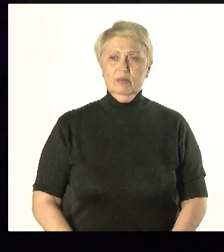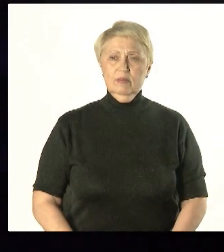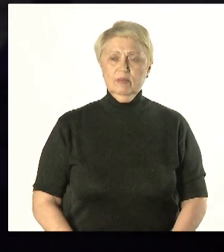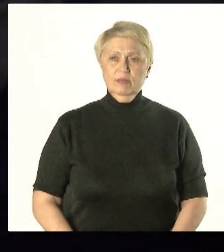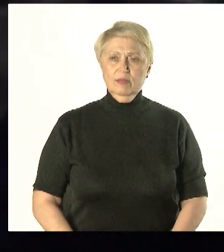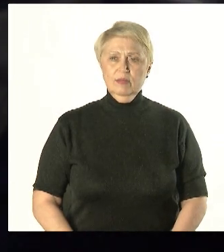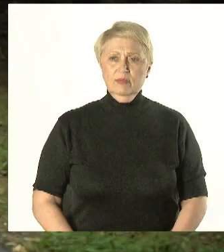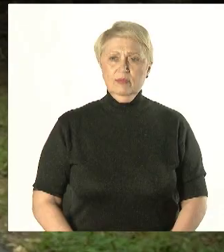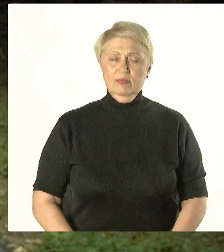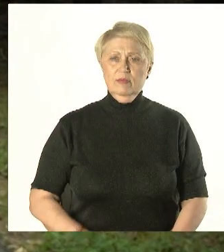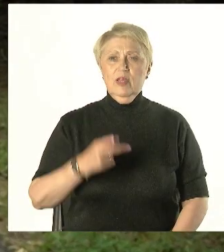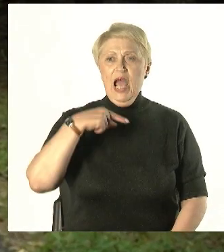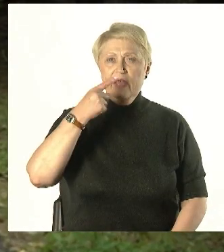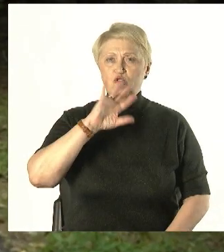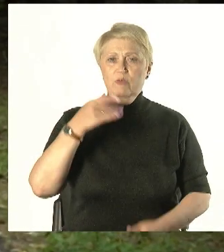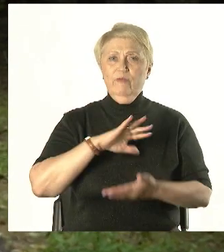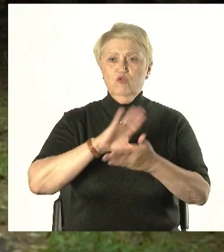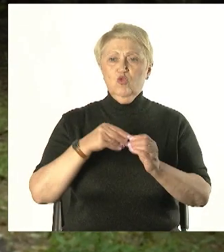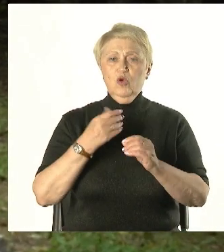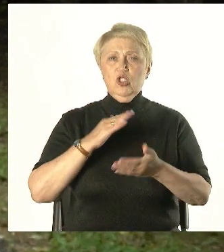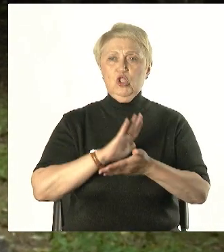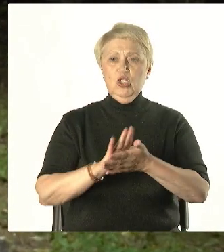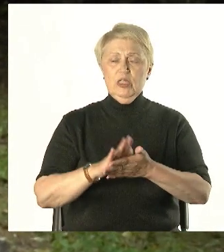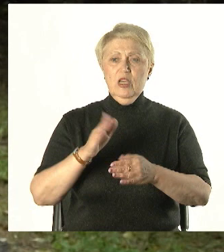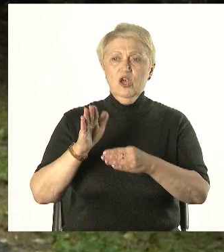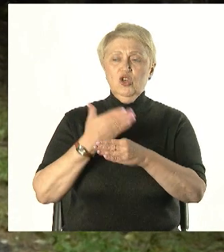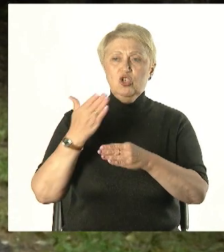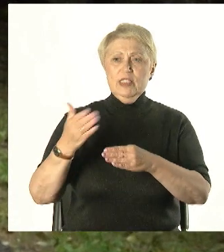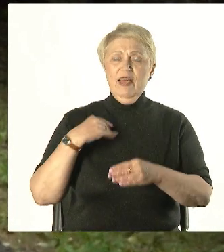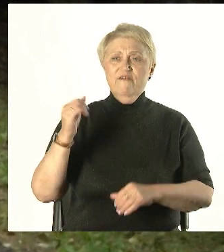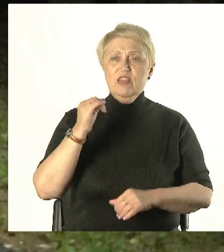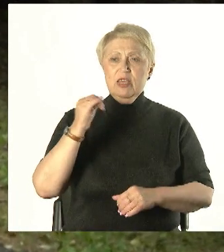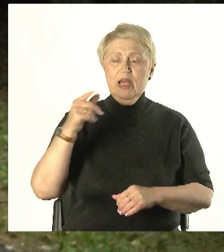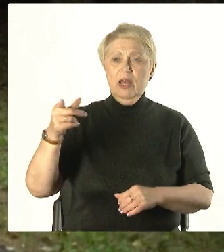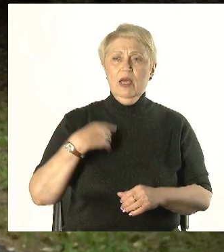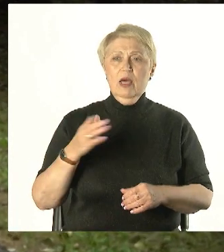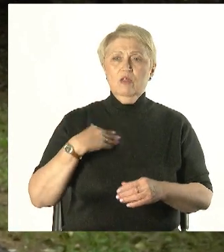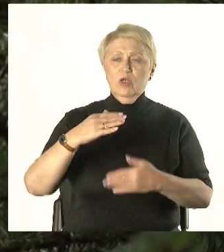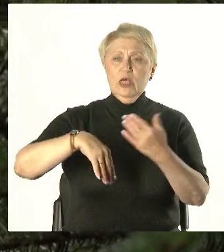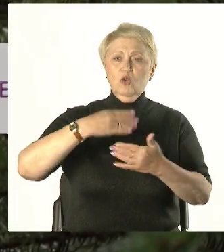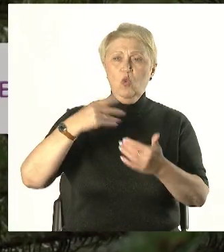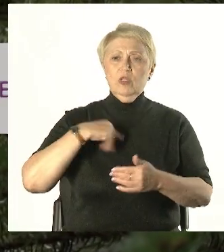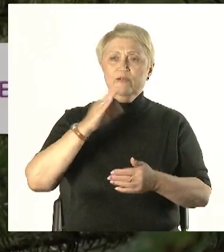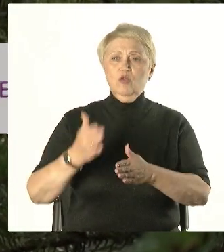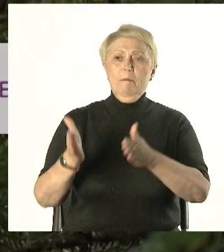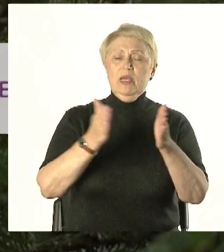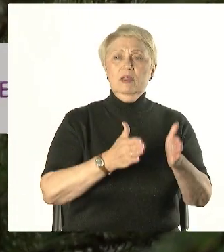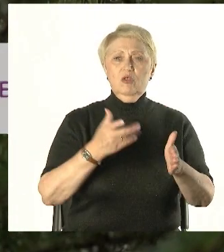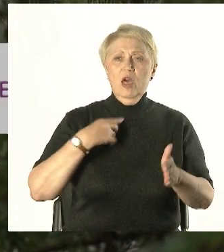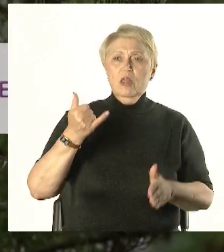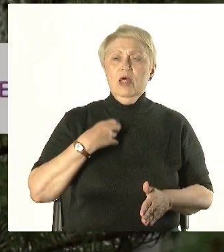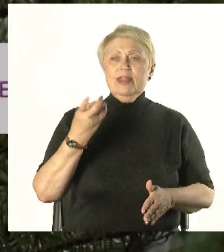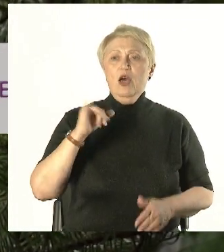Отобразилось отчисто. Часть хабаровских отходов федеральный экологический оператор передаст в пункт окончательной изоляции на Урал.